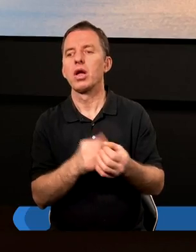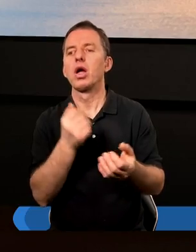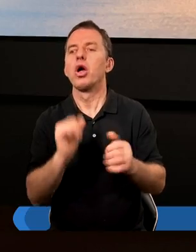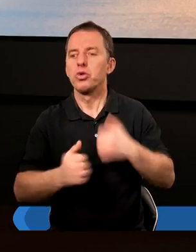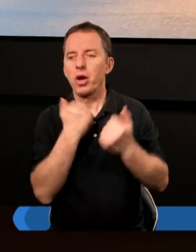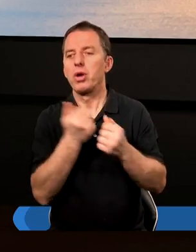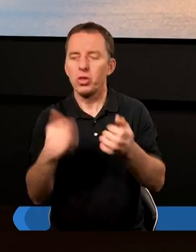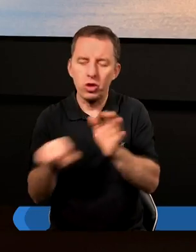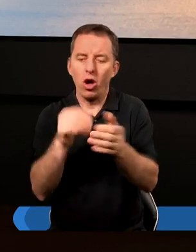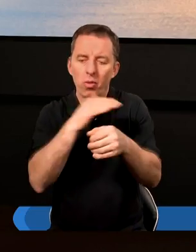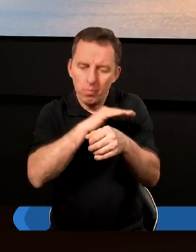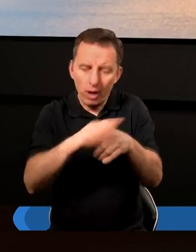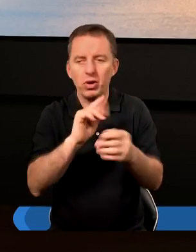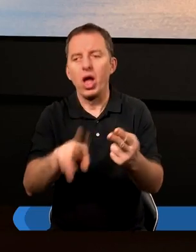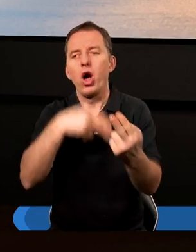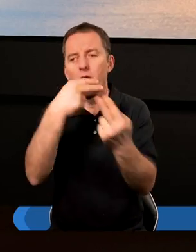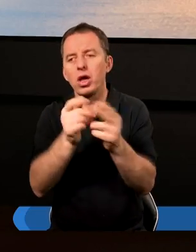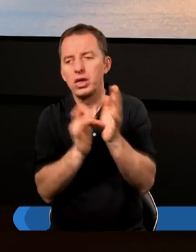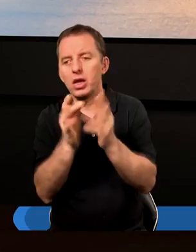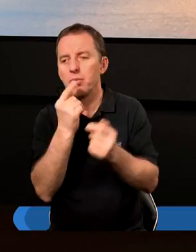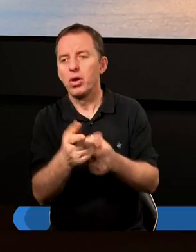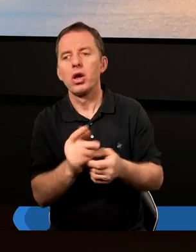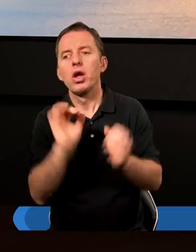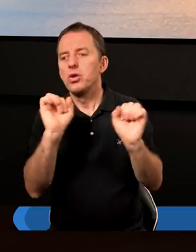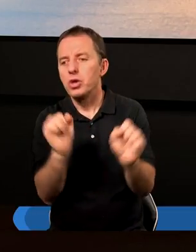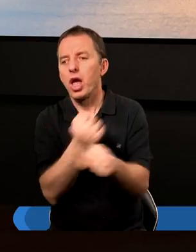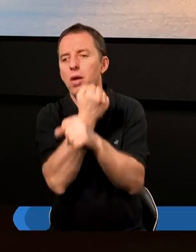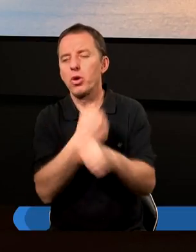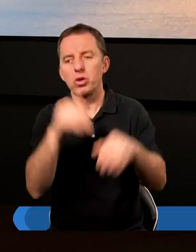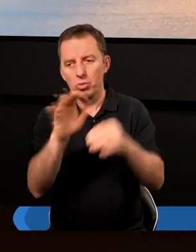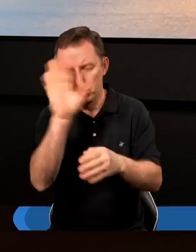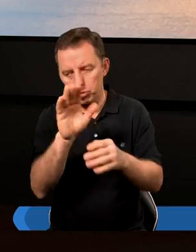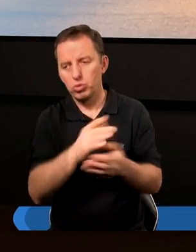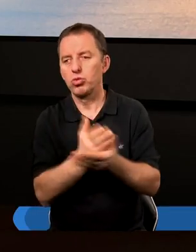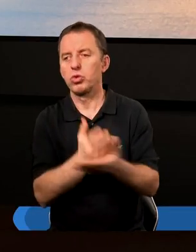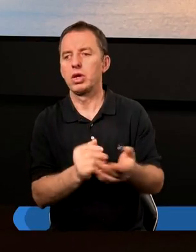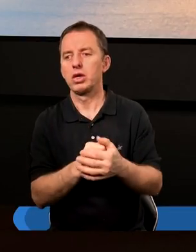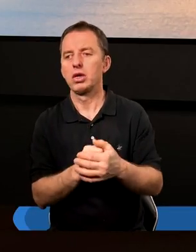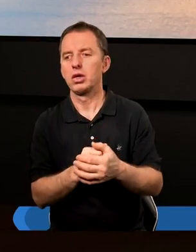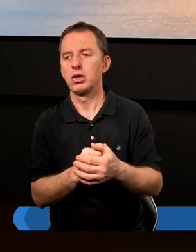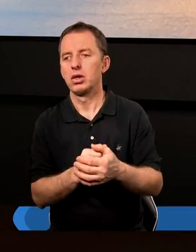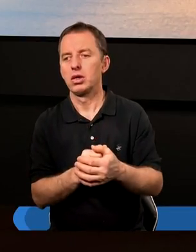Żeby dopełnić tej odpowiedzi, Pan Jezus powiedział, nie możecie Bogu służyć imamoniem.